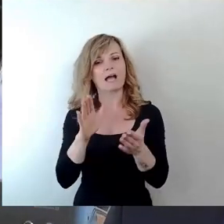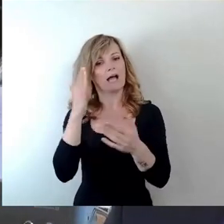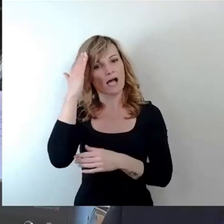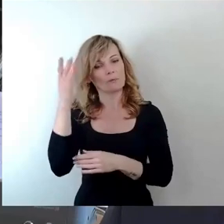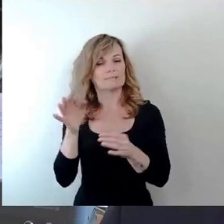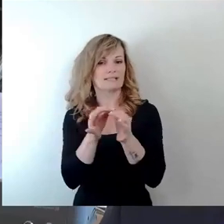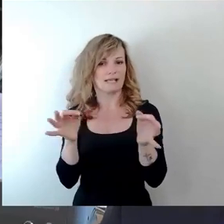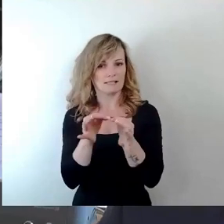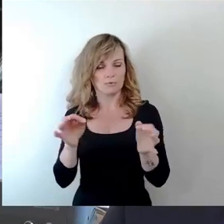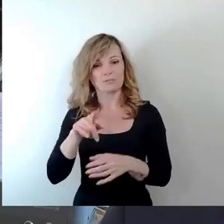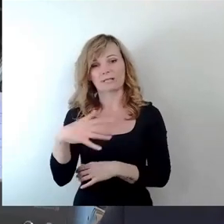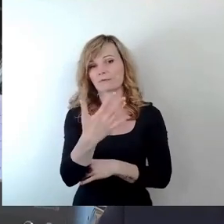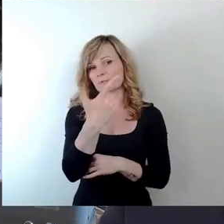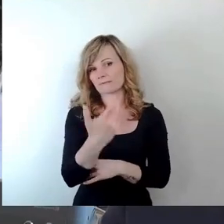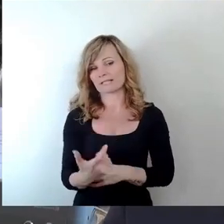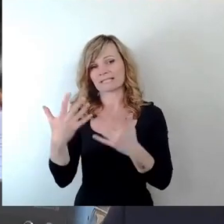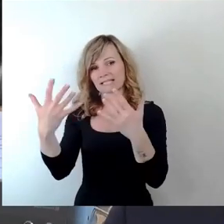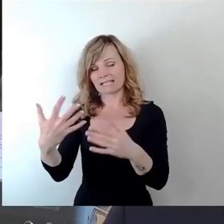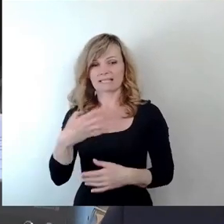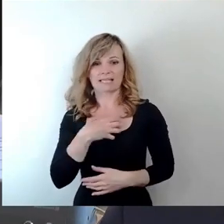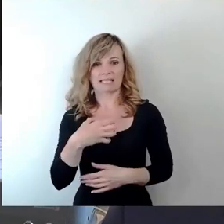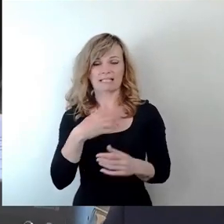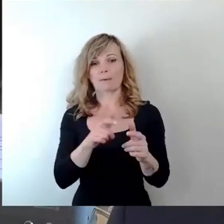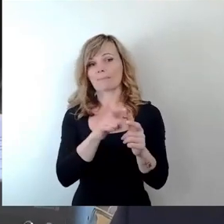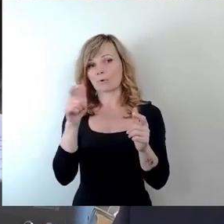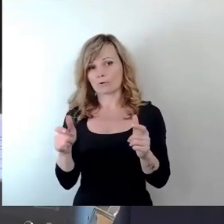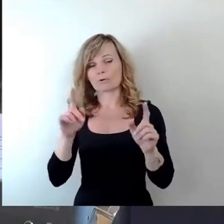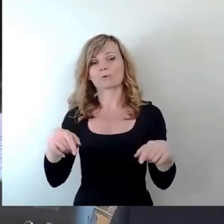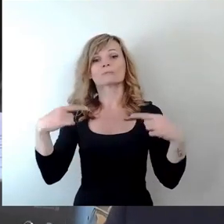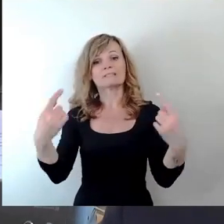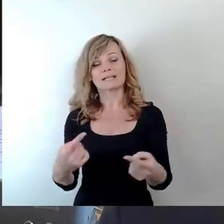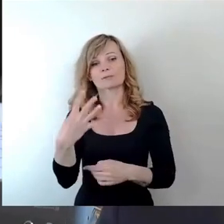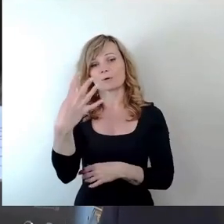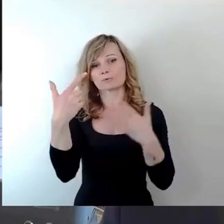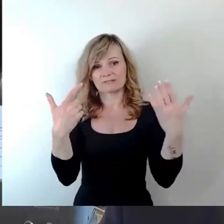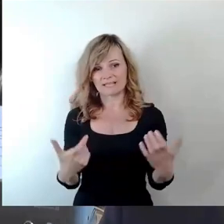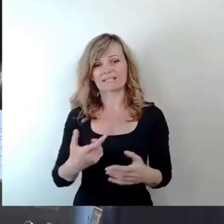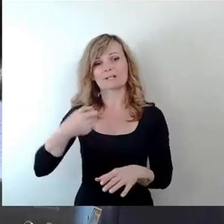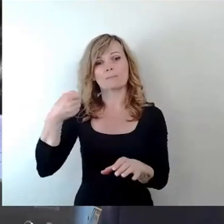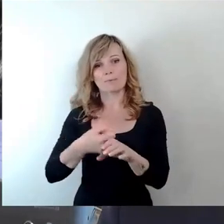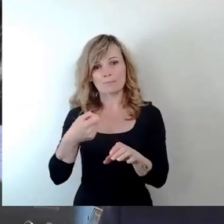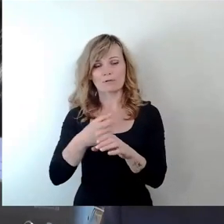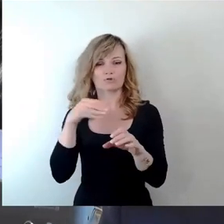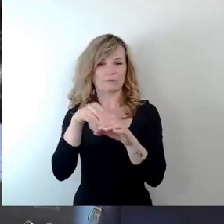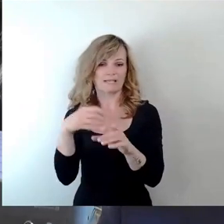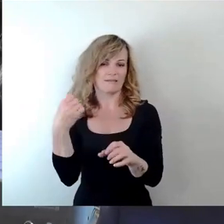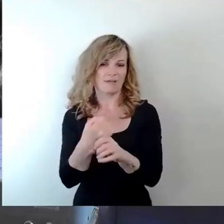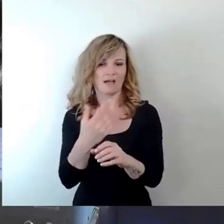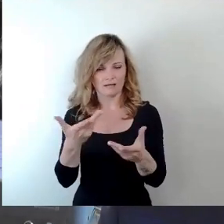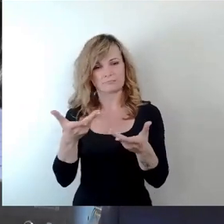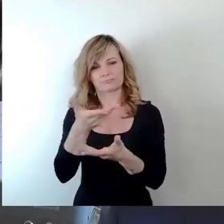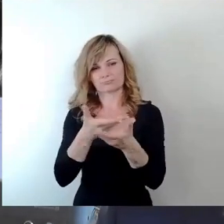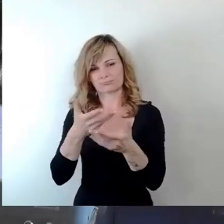25,10, die Dresdner Brücken und im Nachhinein die 29, das Pumpspeicherwerk zu behandeln. Also wir würden uns natürlich nach